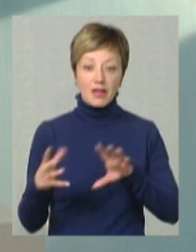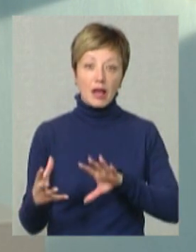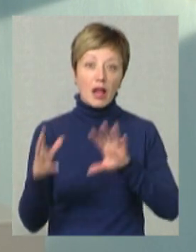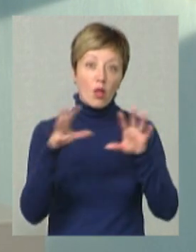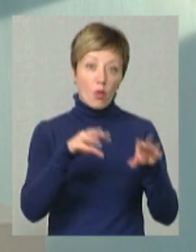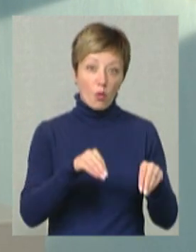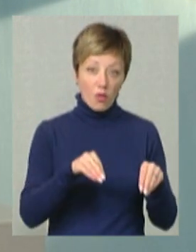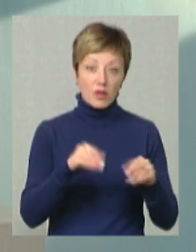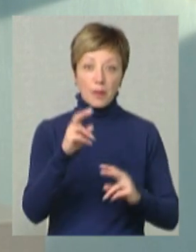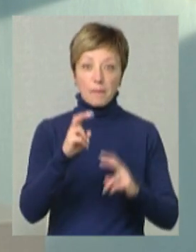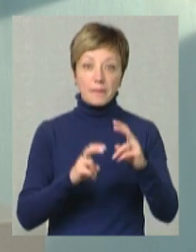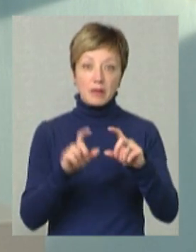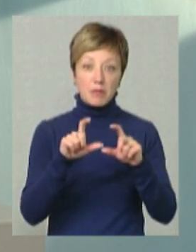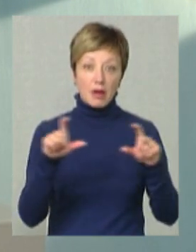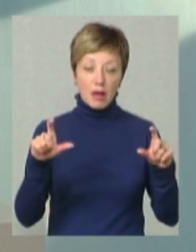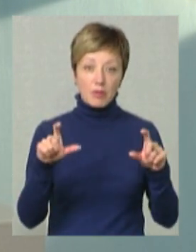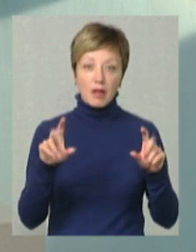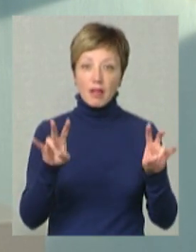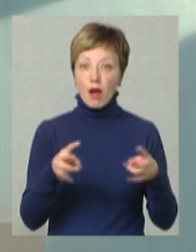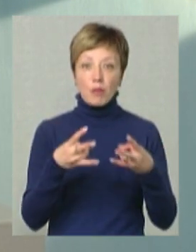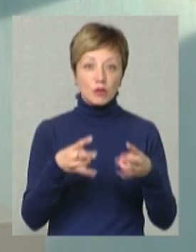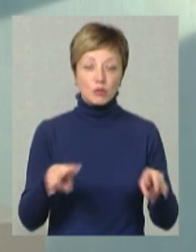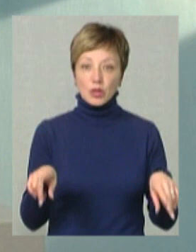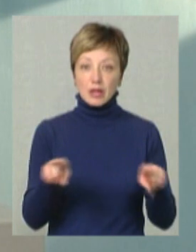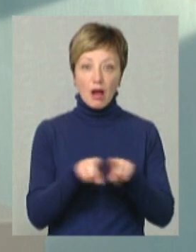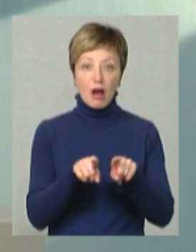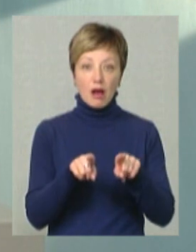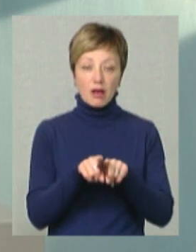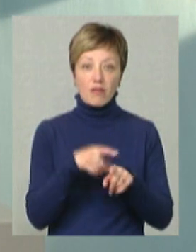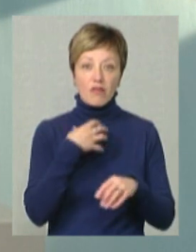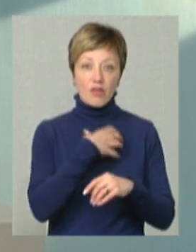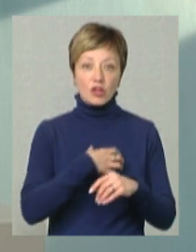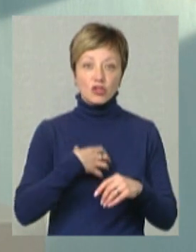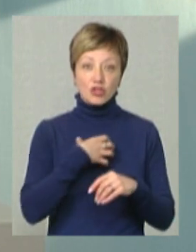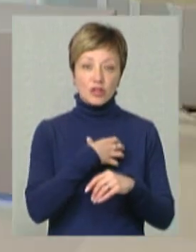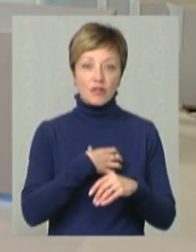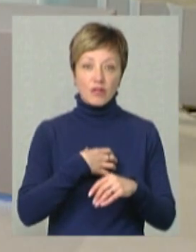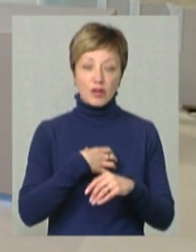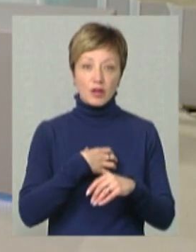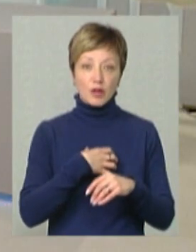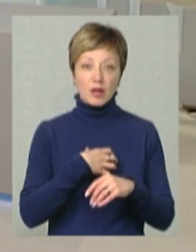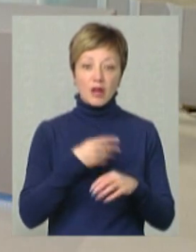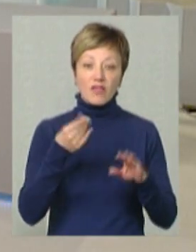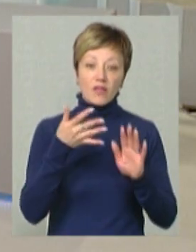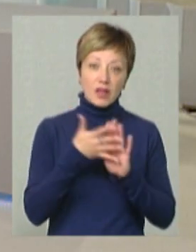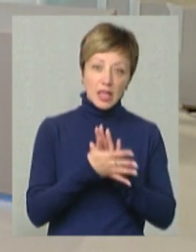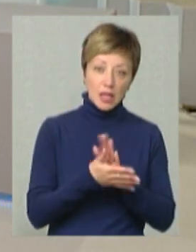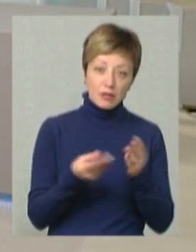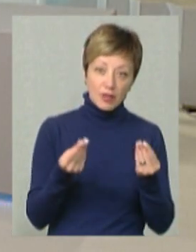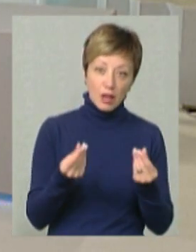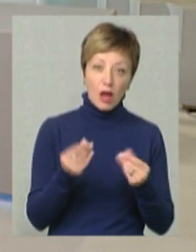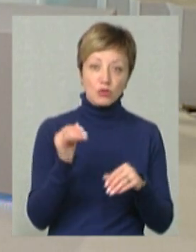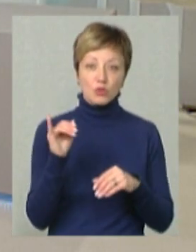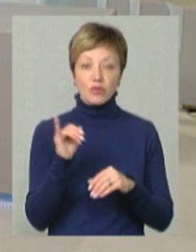підприємство не потребує таких аж важливих і витрат фінансових